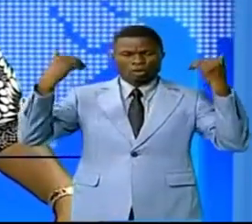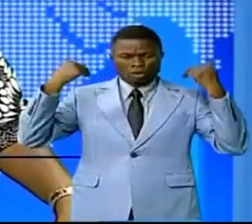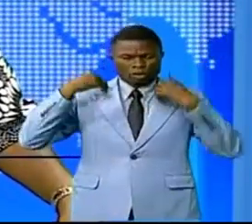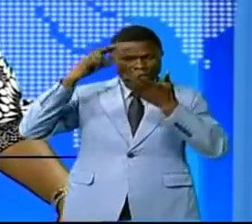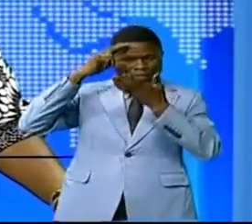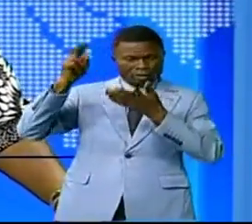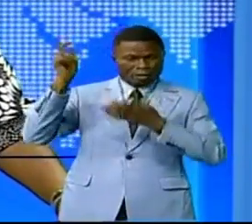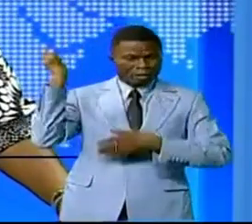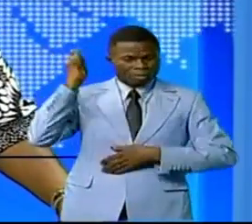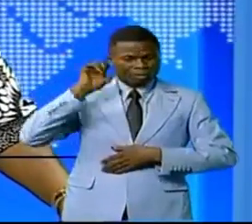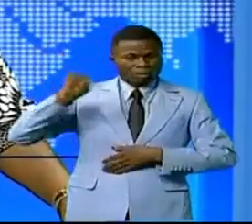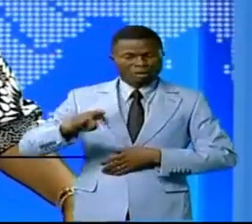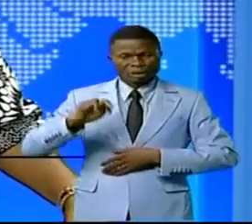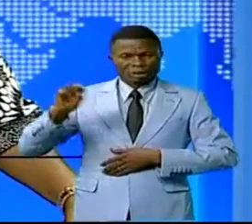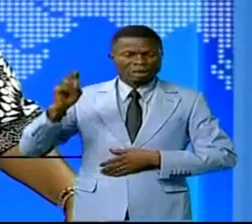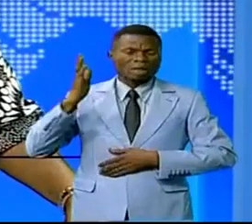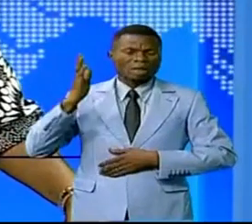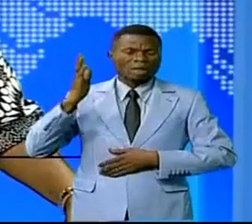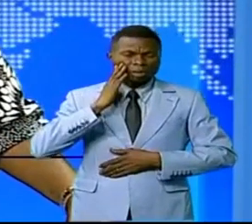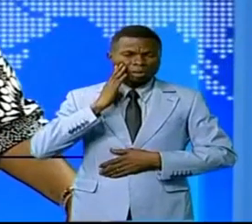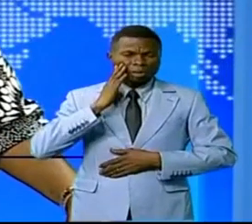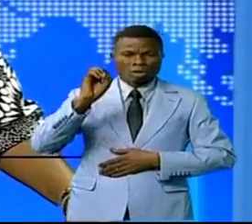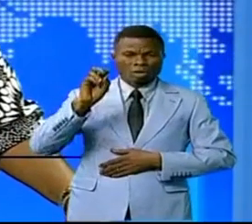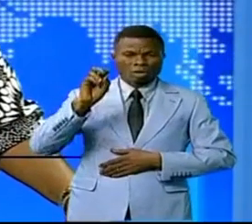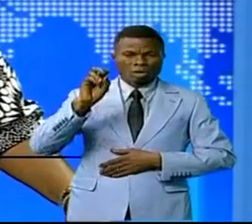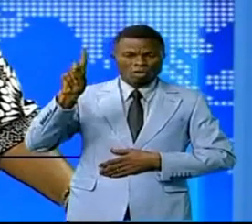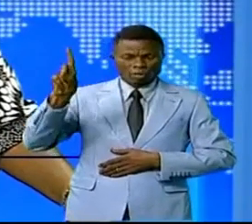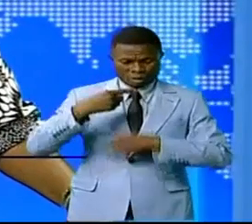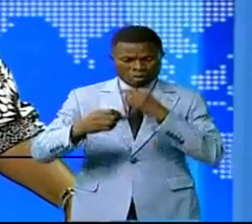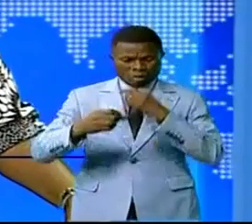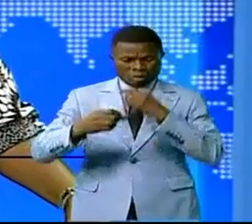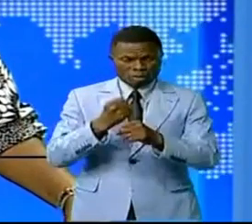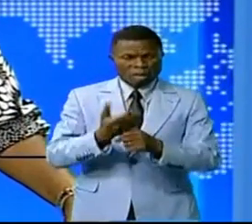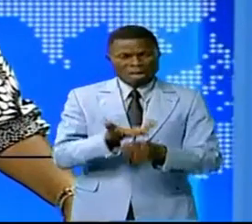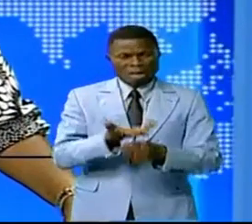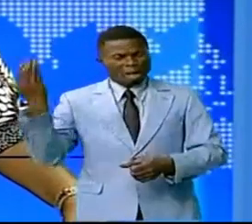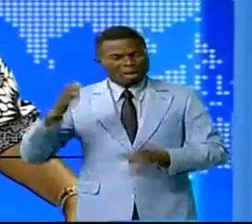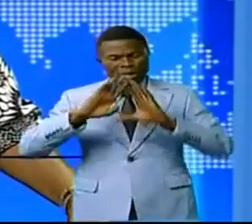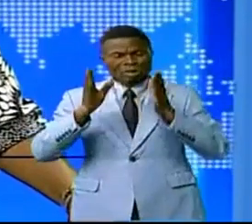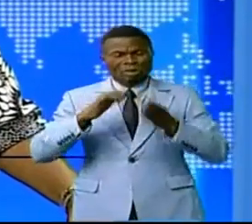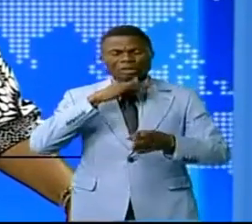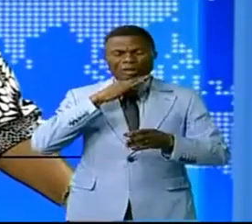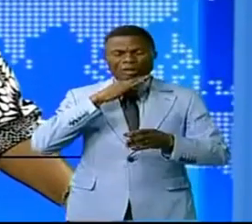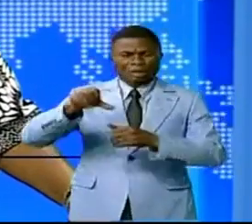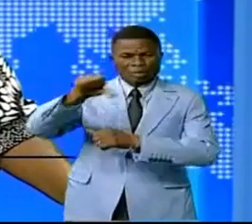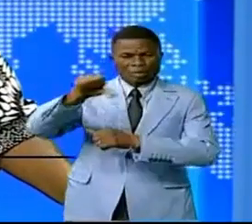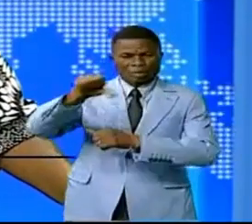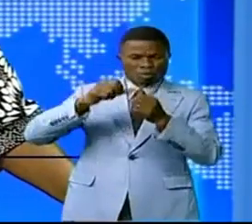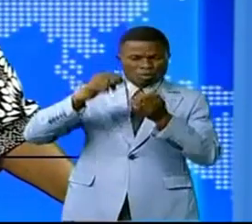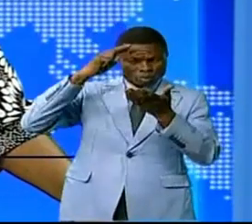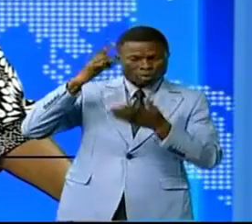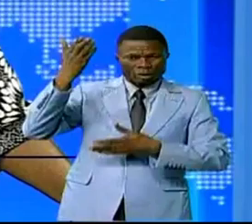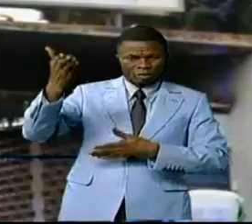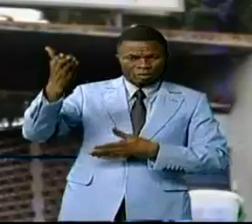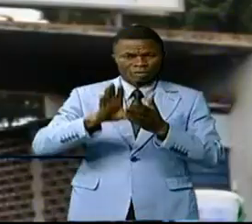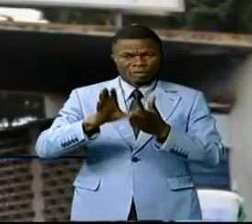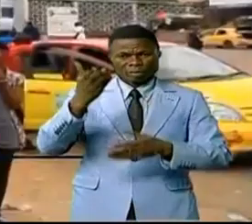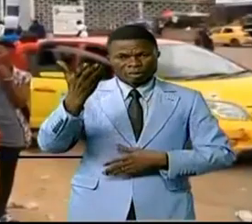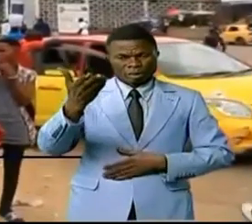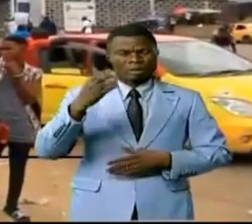Jean-Marie Kayembe. L'OVD est déjà en action pour évacuer toutes les immondices, nous dit Rodé Penta.